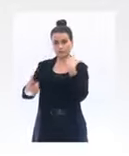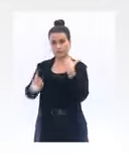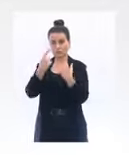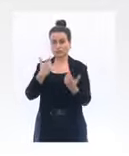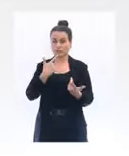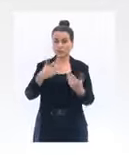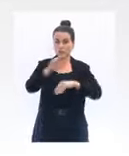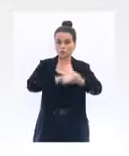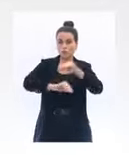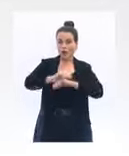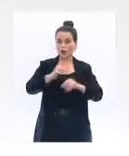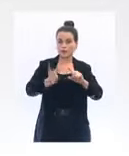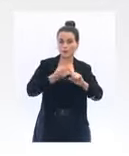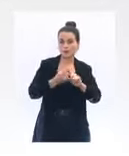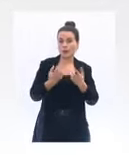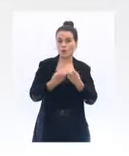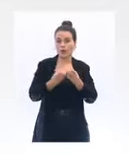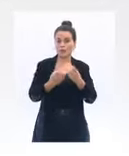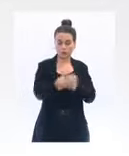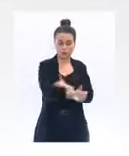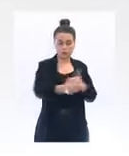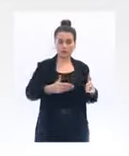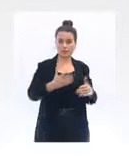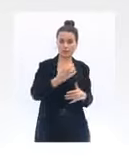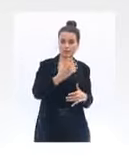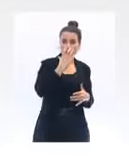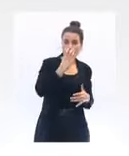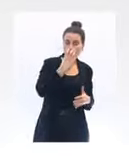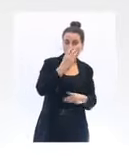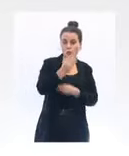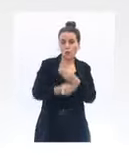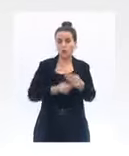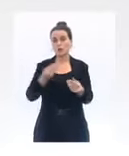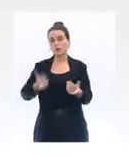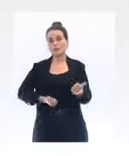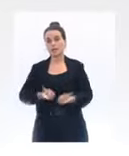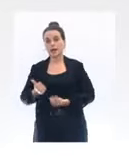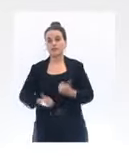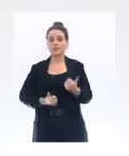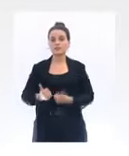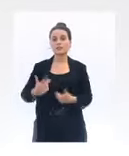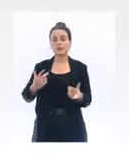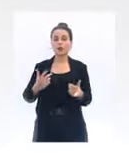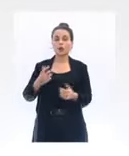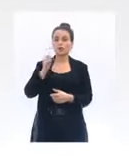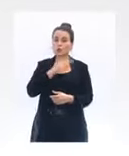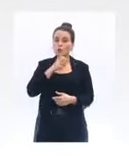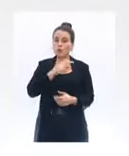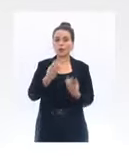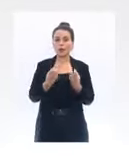particuliers, par exemple, de réanimation ou dans certains services d'urgence, quand on va faire des aspirations trachéales chez des patients